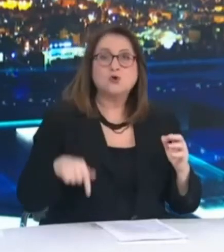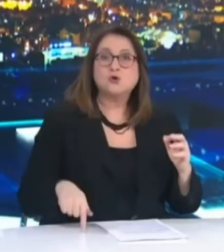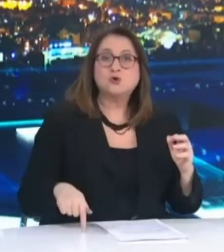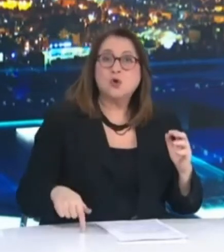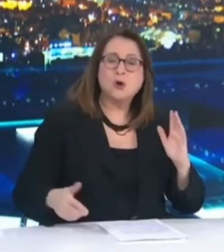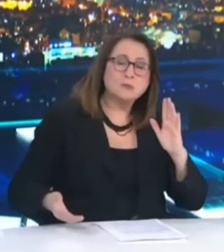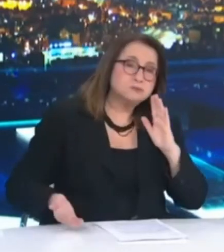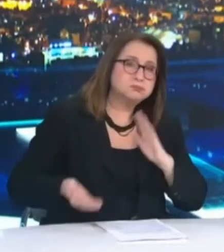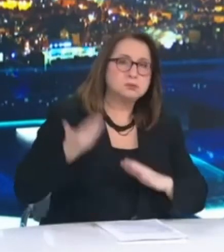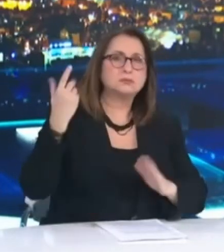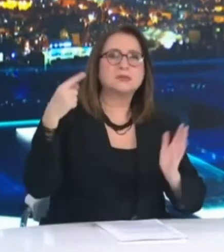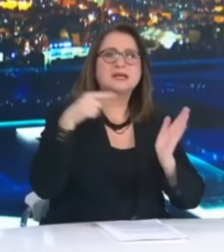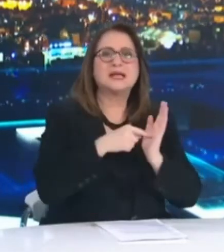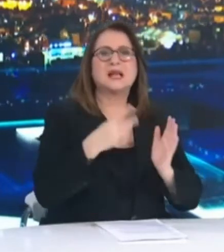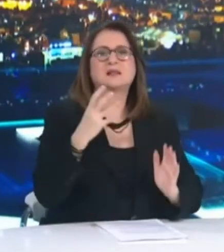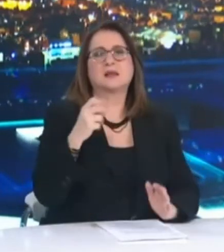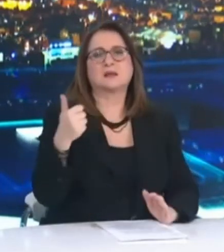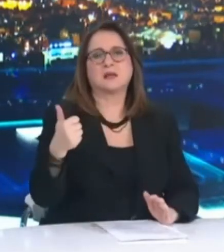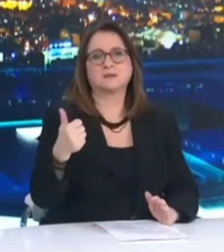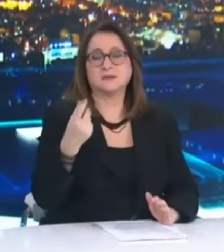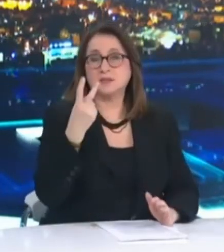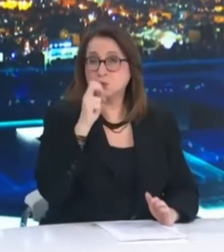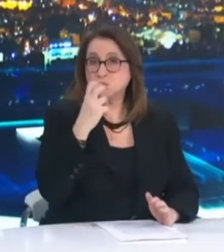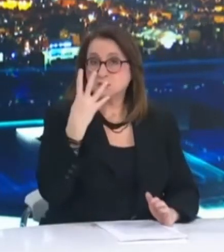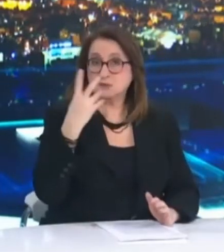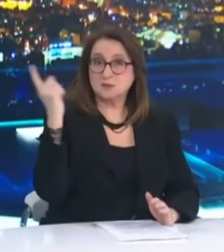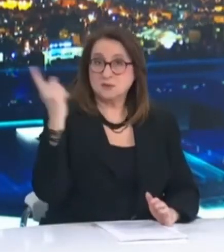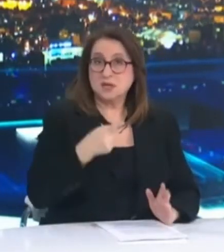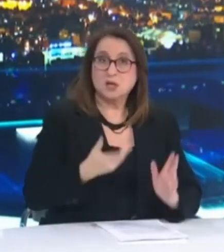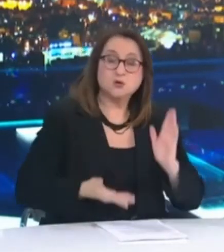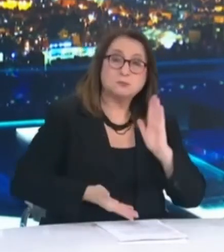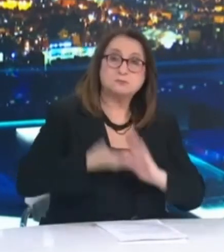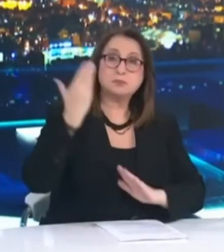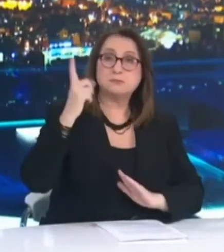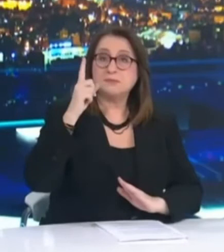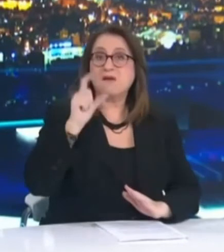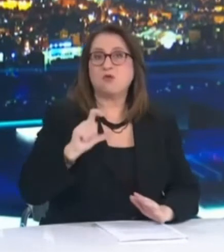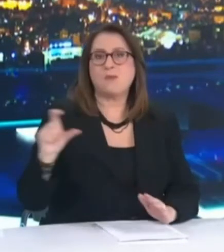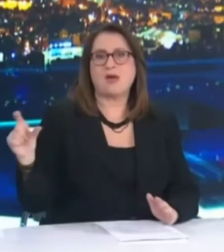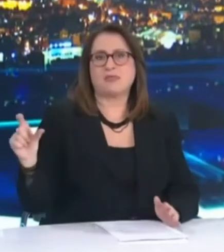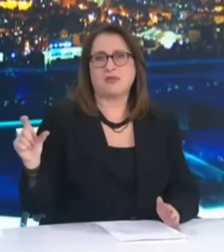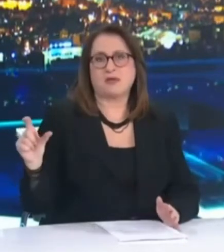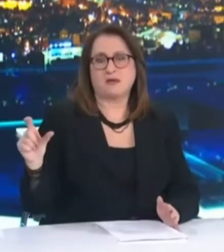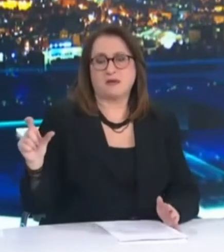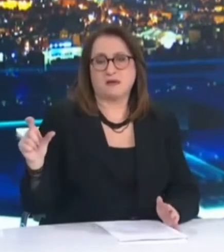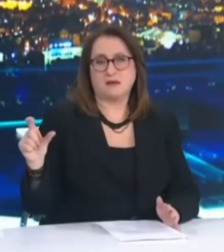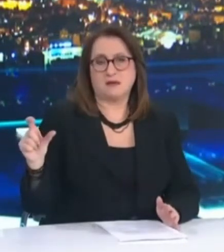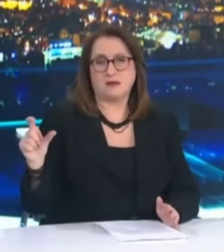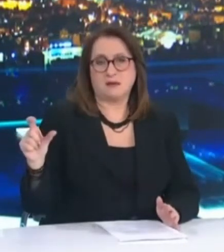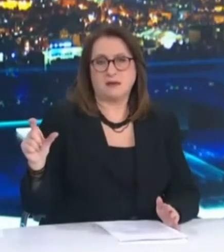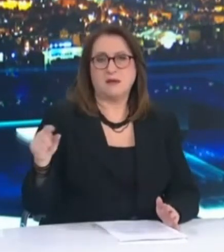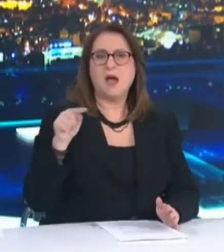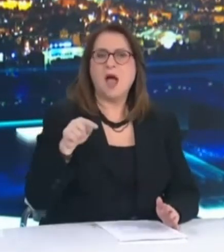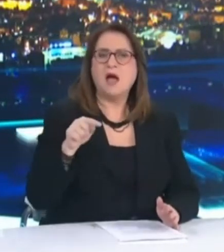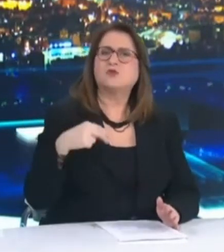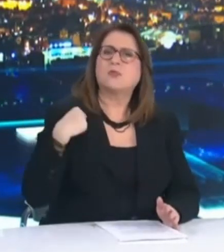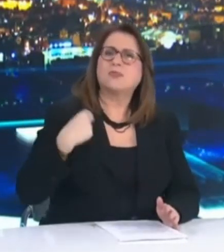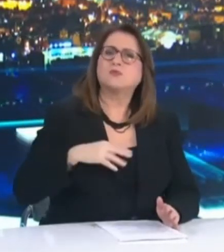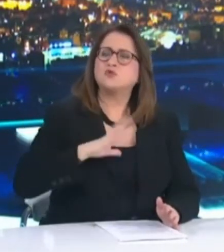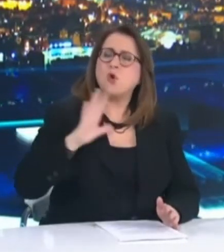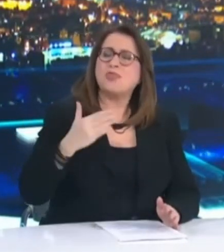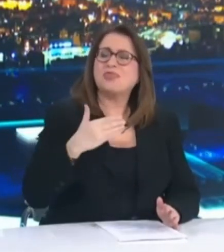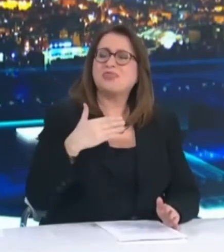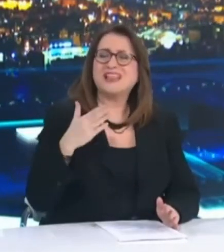μια αύξηση δηλαδή 24% μέσα σε μια εβδομάδα. Τάση που δεν παρουσιάζει σημαντικές διαφορές από Δήμο σε Δήμο. Η